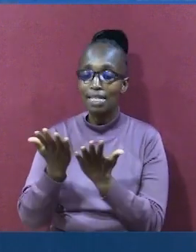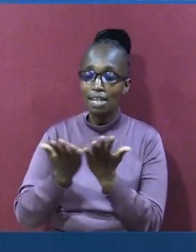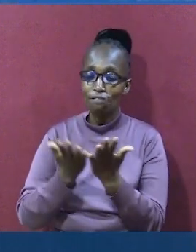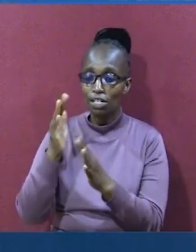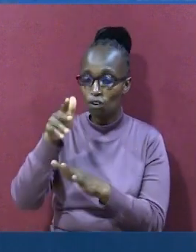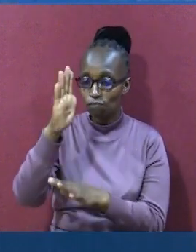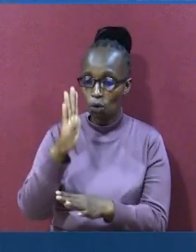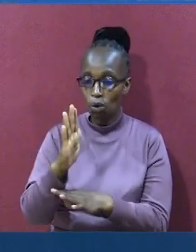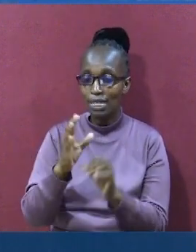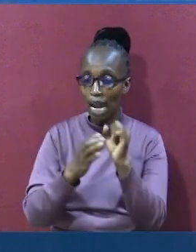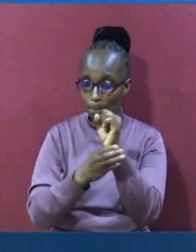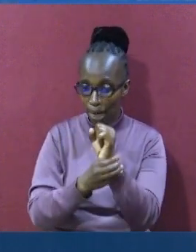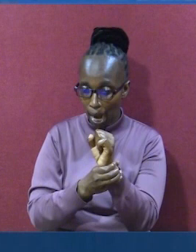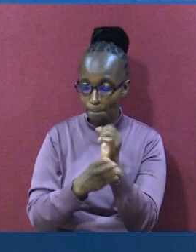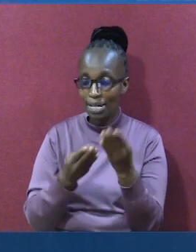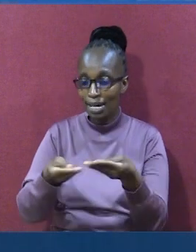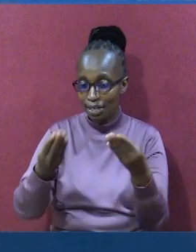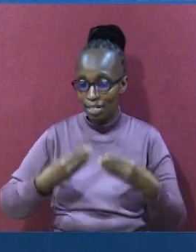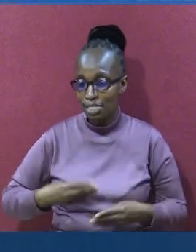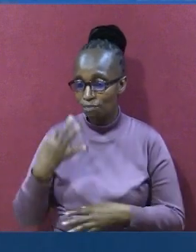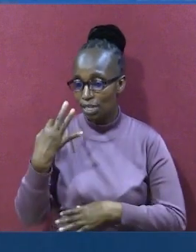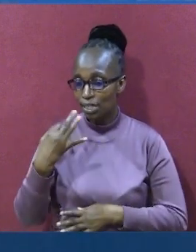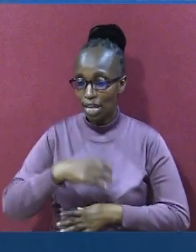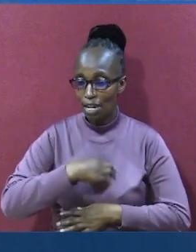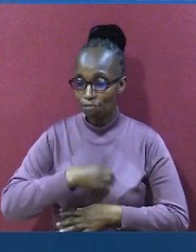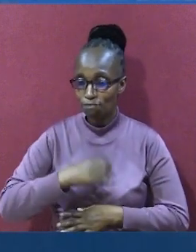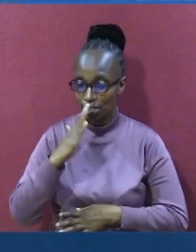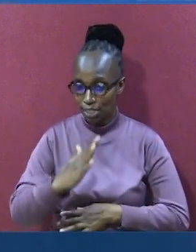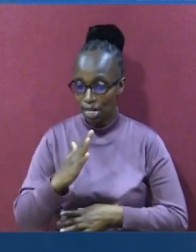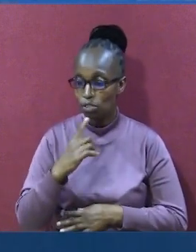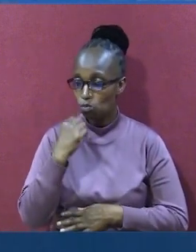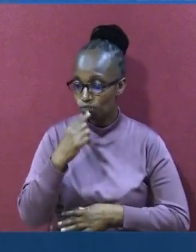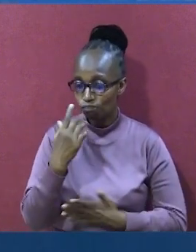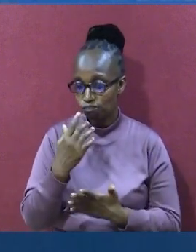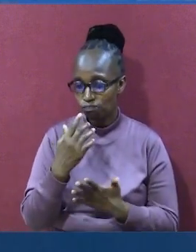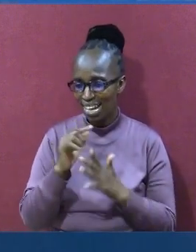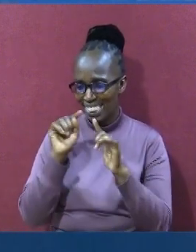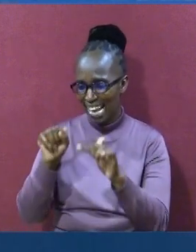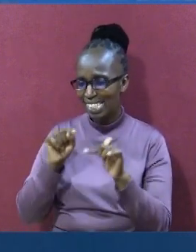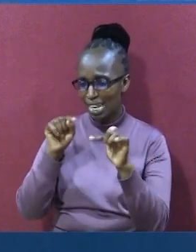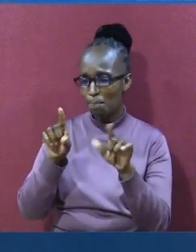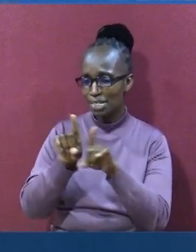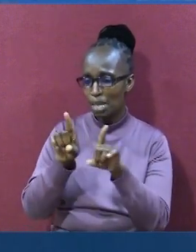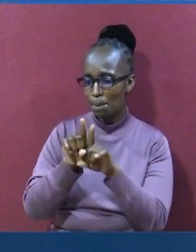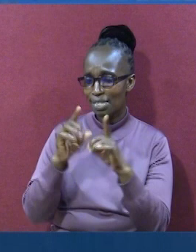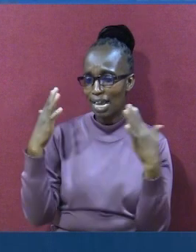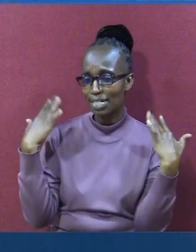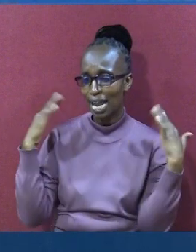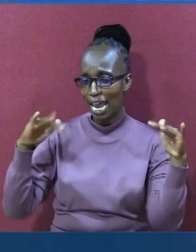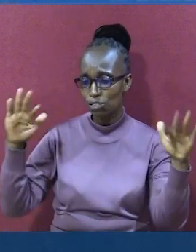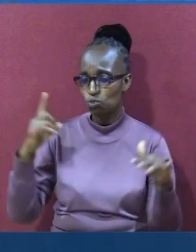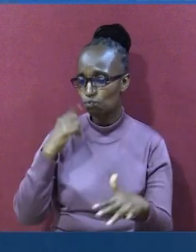Ibrahimu alitokewa na wangeni watatu. Ambayo tunauna ya kwamba walikuwa kama malahika.